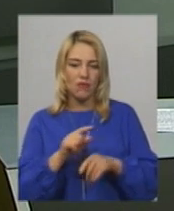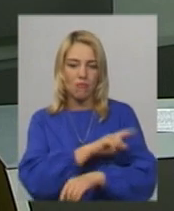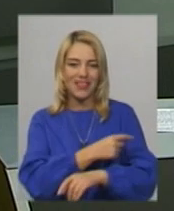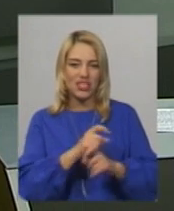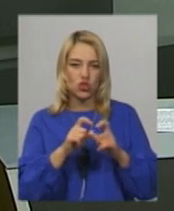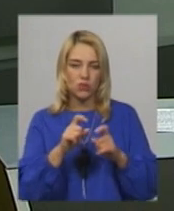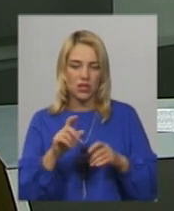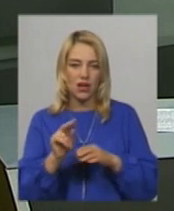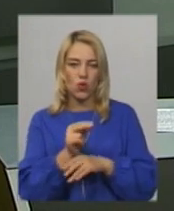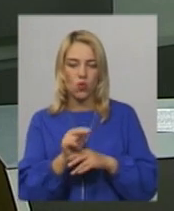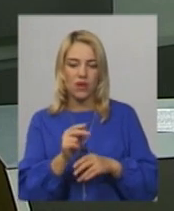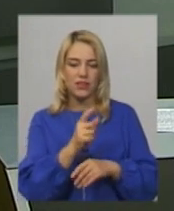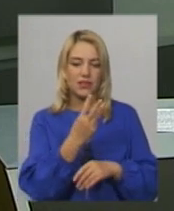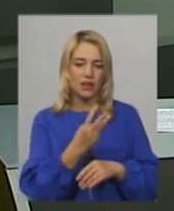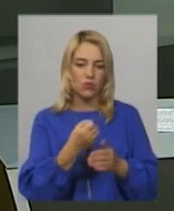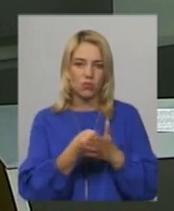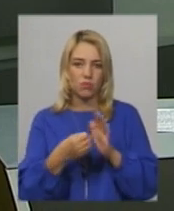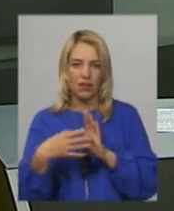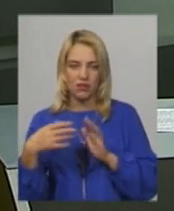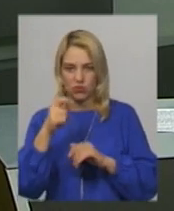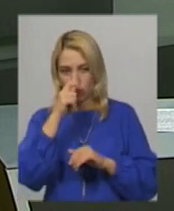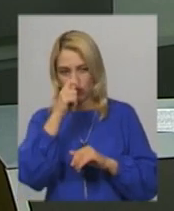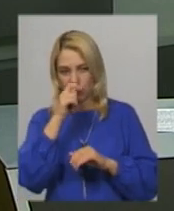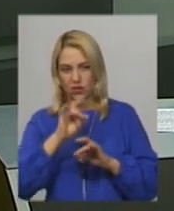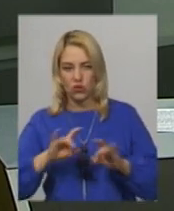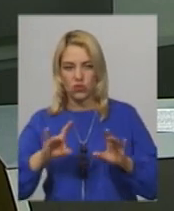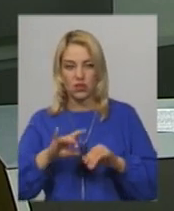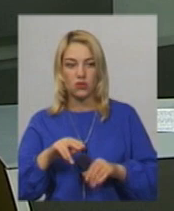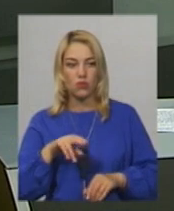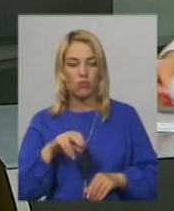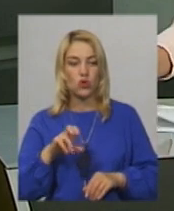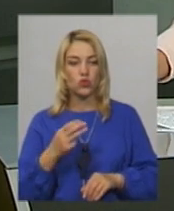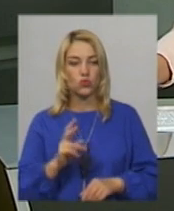підлітки лікувалися з 3 по 15 квітня, каже Ольга Поліщук.